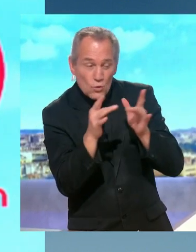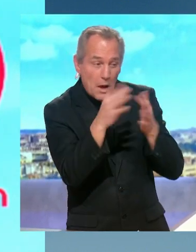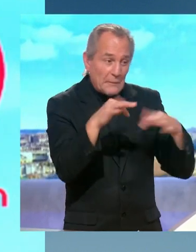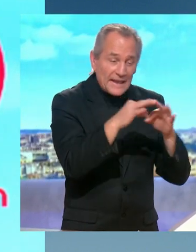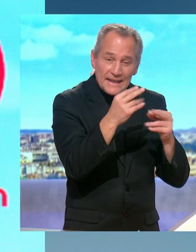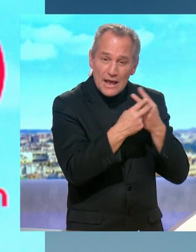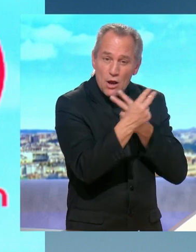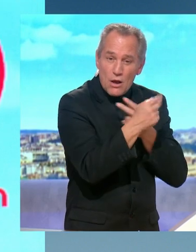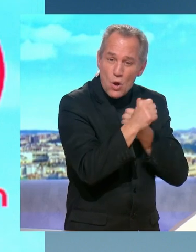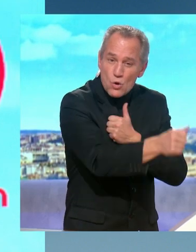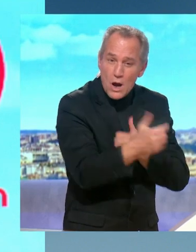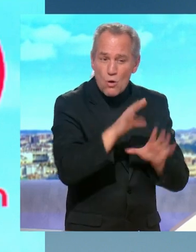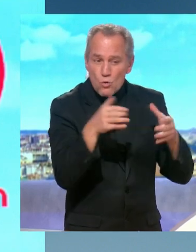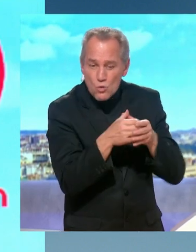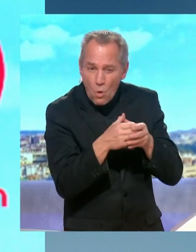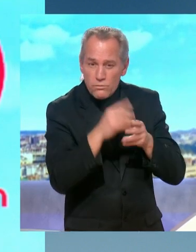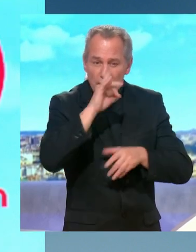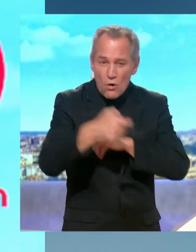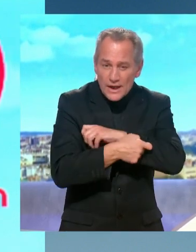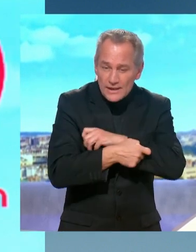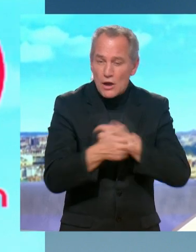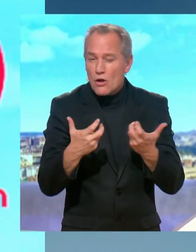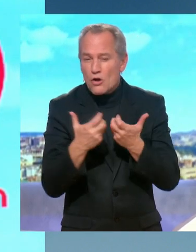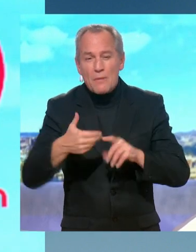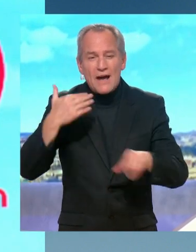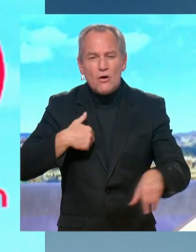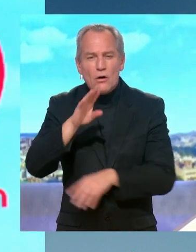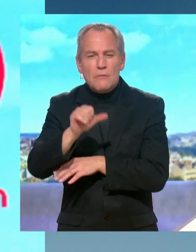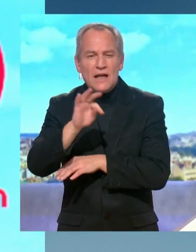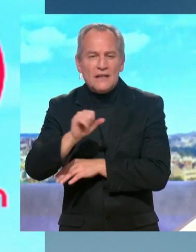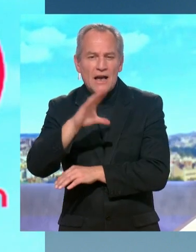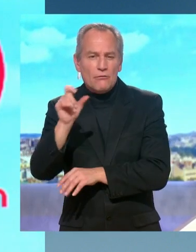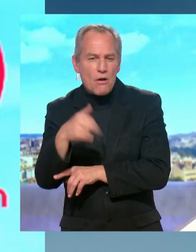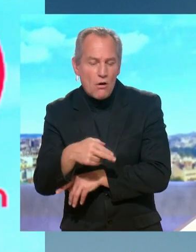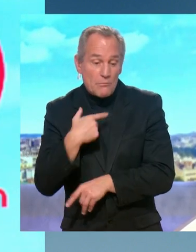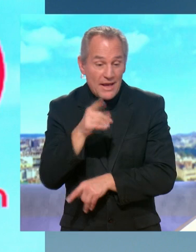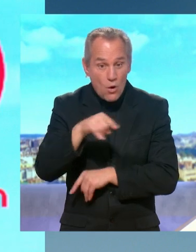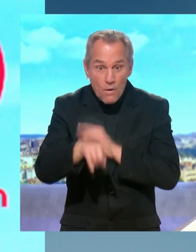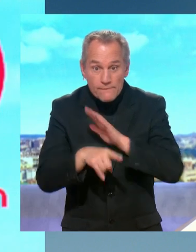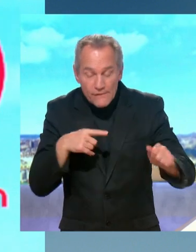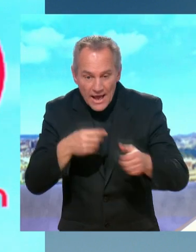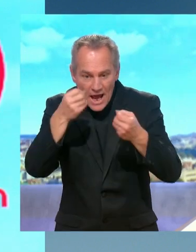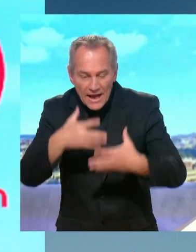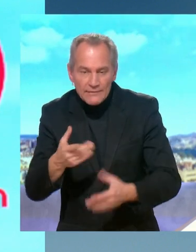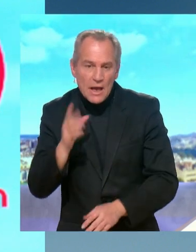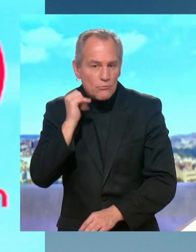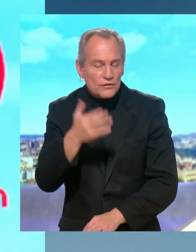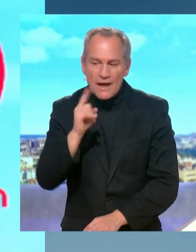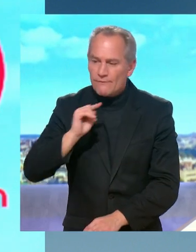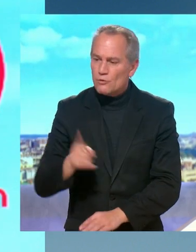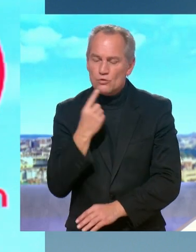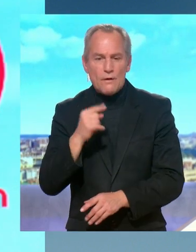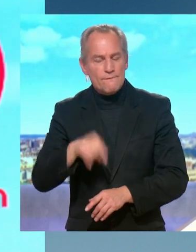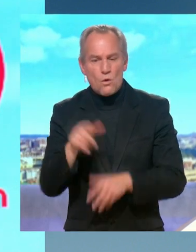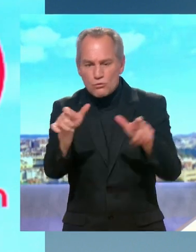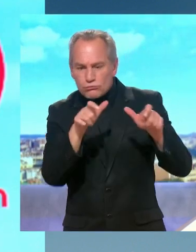ou avec des groupes terroristes organisés comme c'était le cas du Bataclan mais qui passent à l'acte et nous devons absolument continuer à être vigilants et tous les Français doivent être vigilants mais